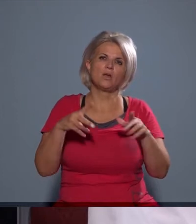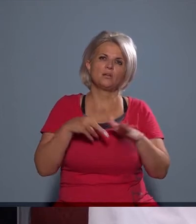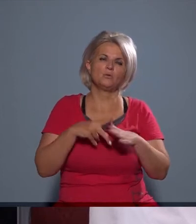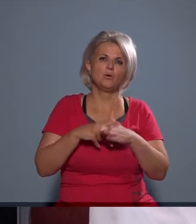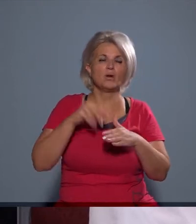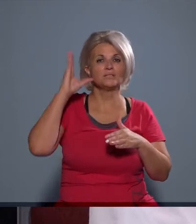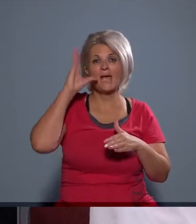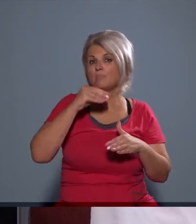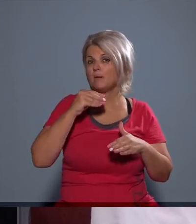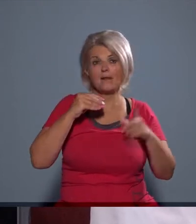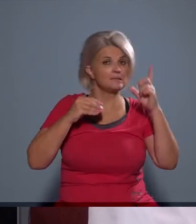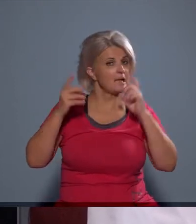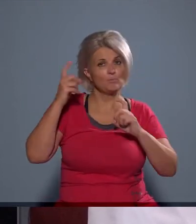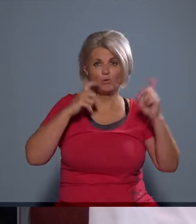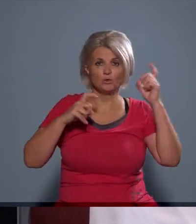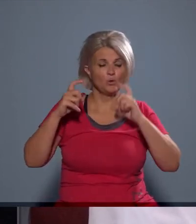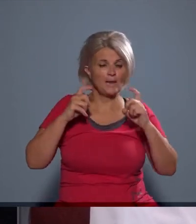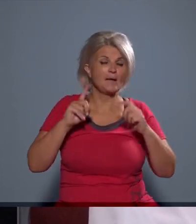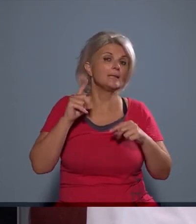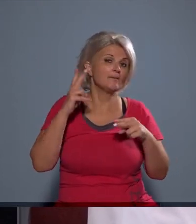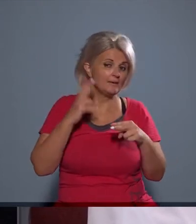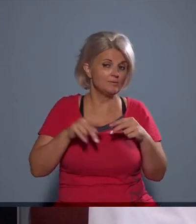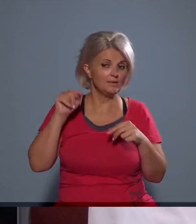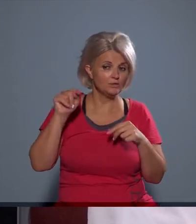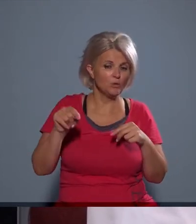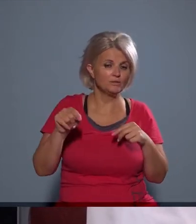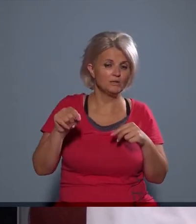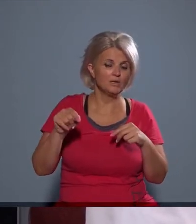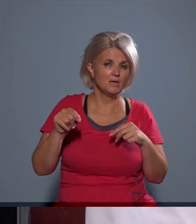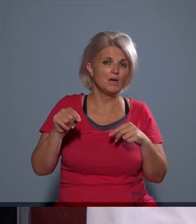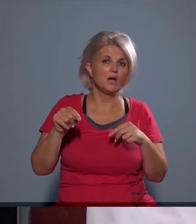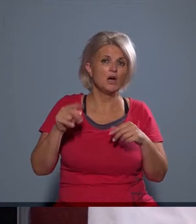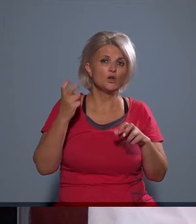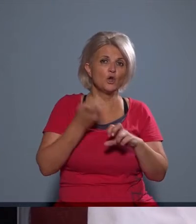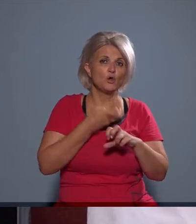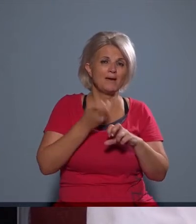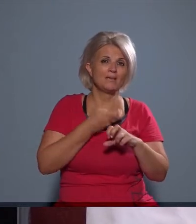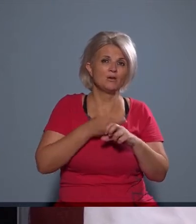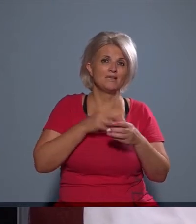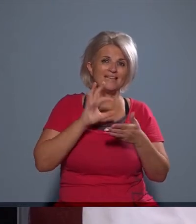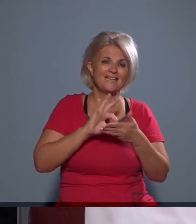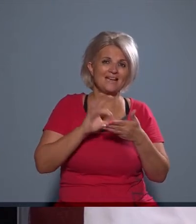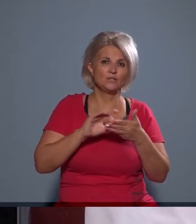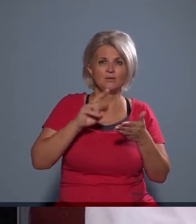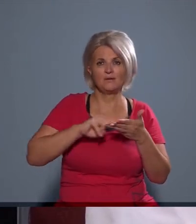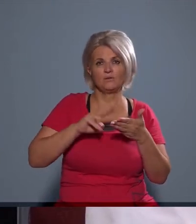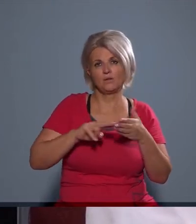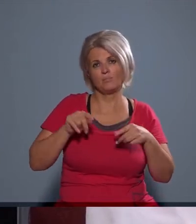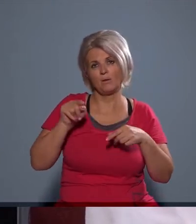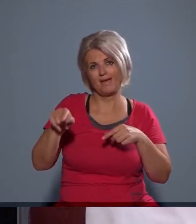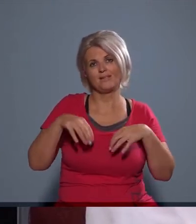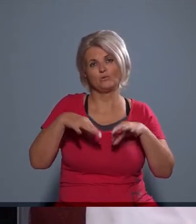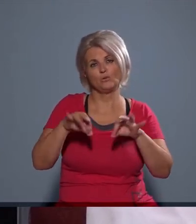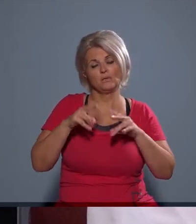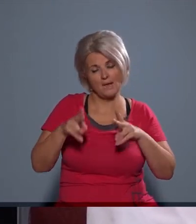olyan dolog van, amiről az ember nem is gondolná, de végül is ott köt ki a kőbányai jegyzői